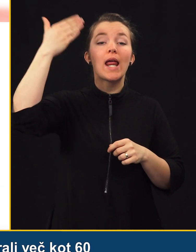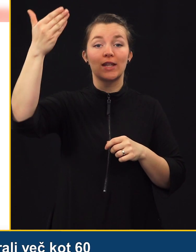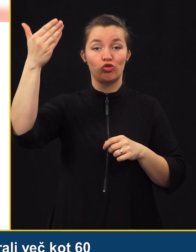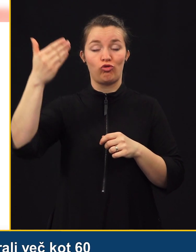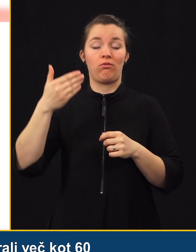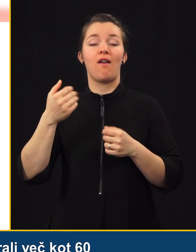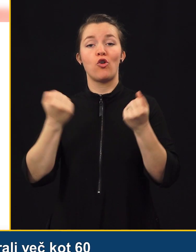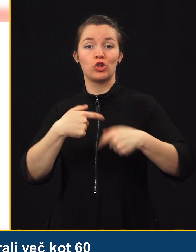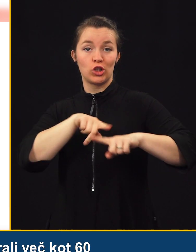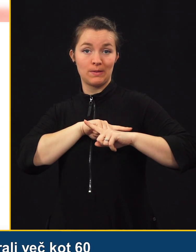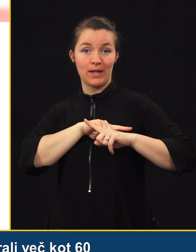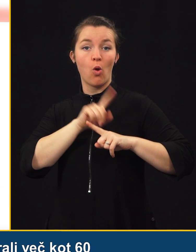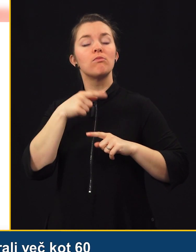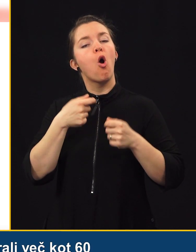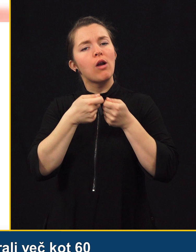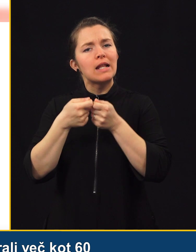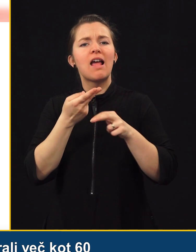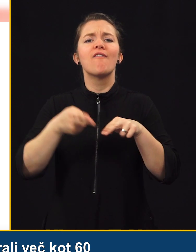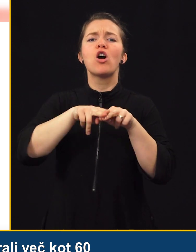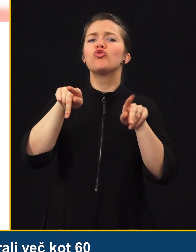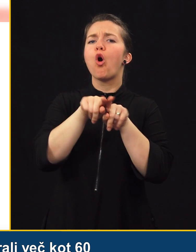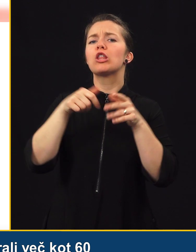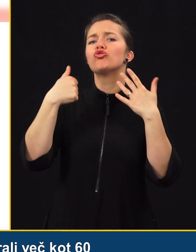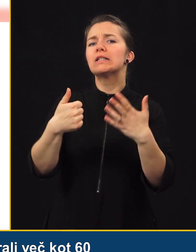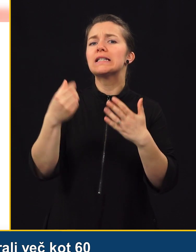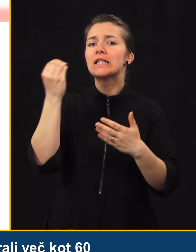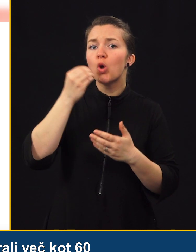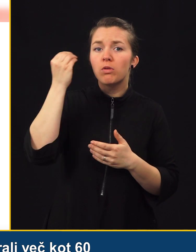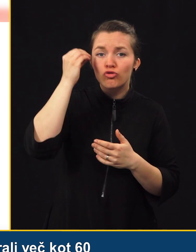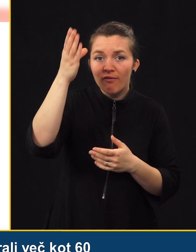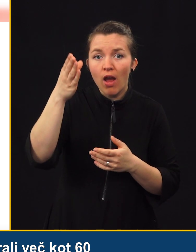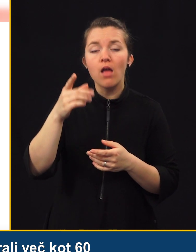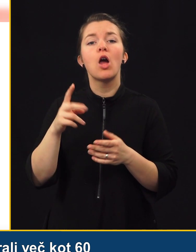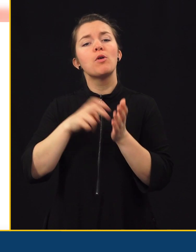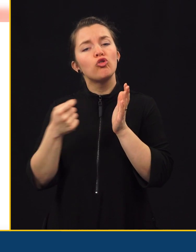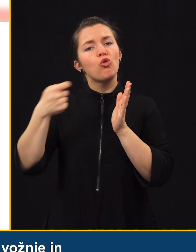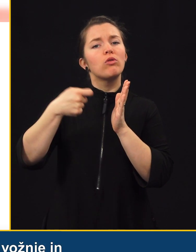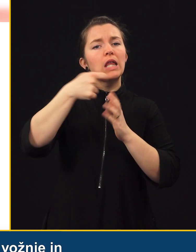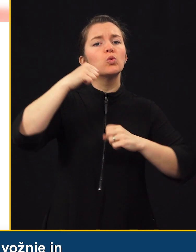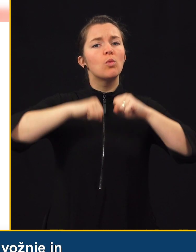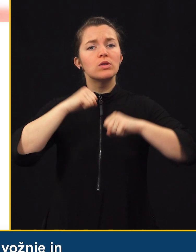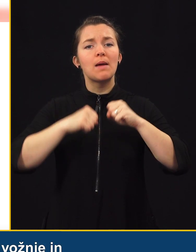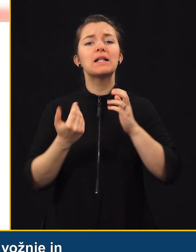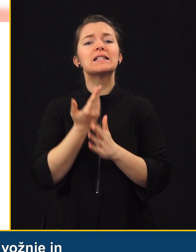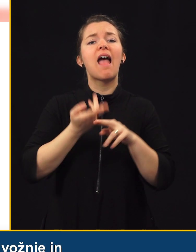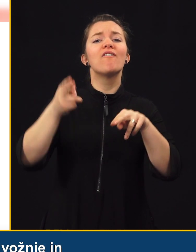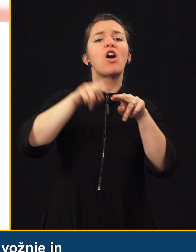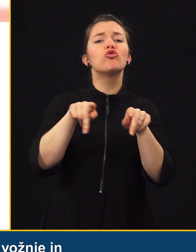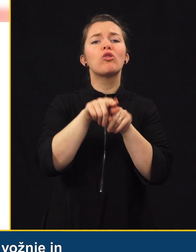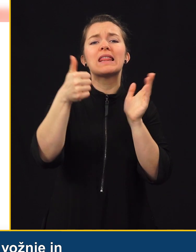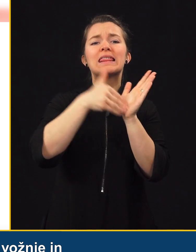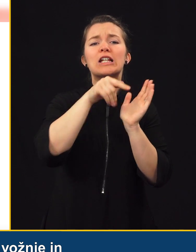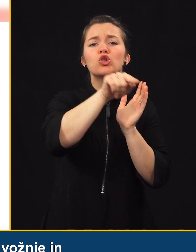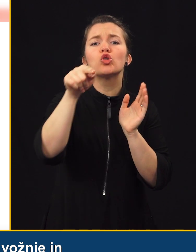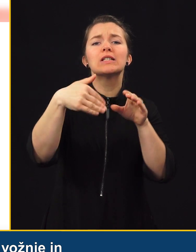izpitov, ter organizirali več kot 60 izobraževanj in dodatnih vzposabljanj za več kot 1000 zaposlenih iz šol vožnje